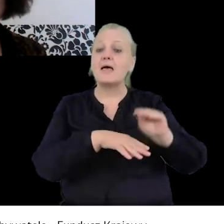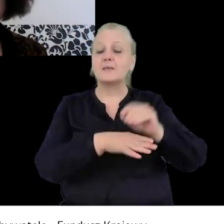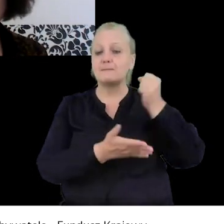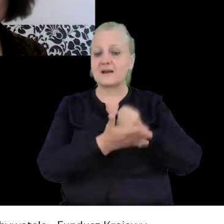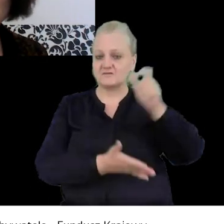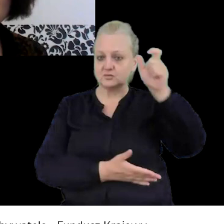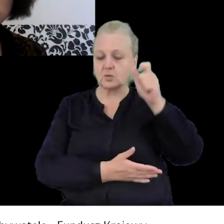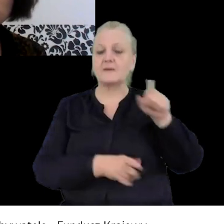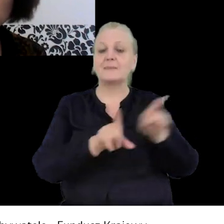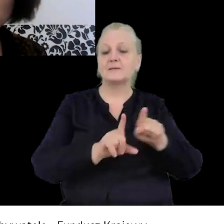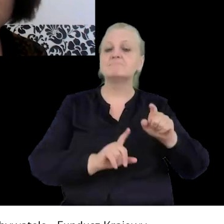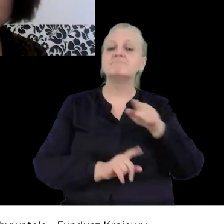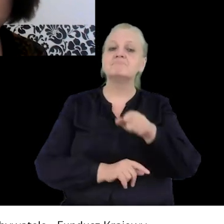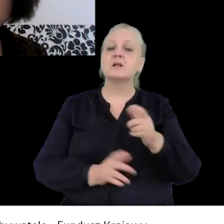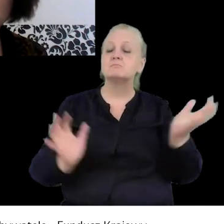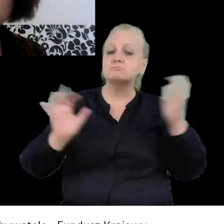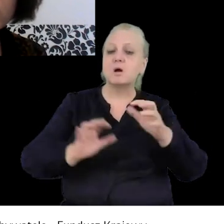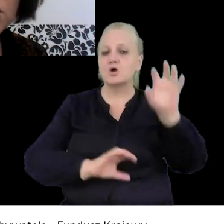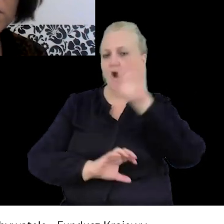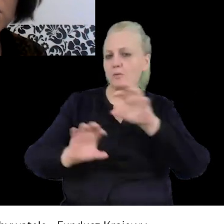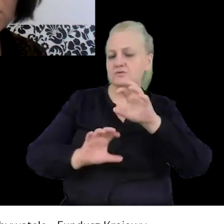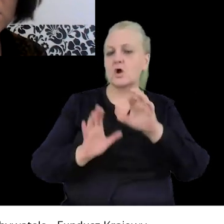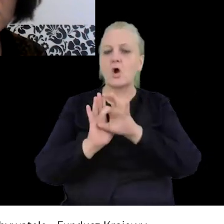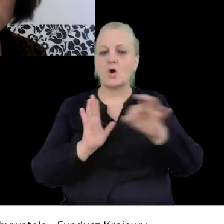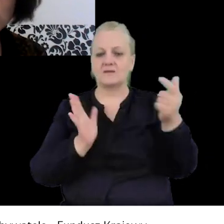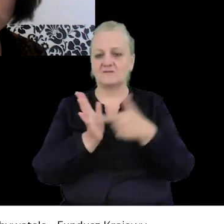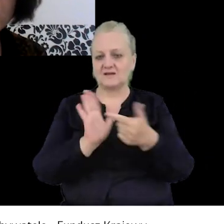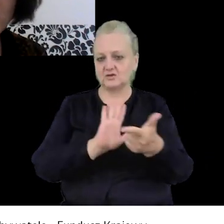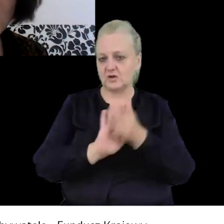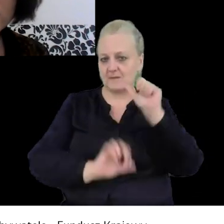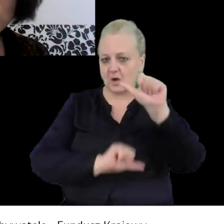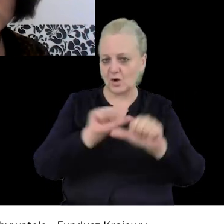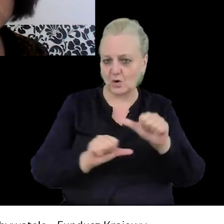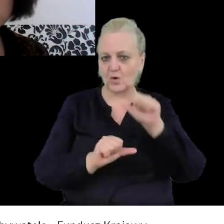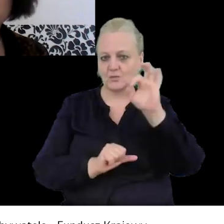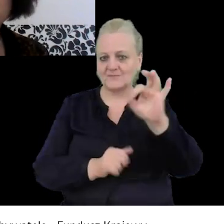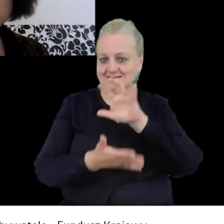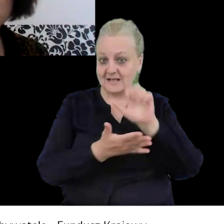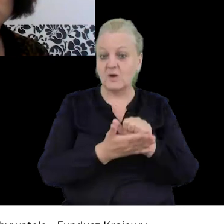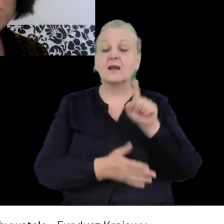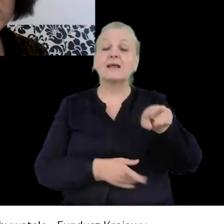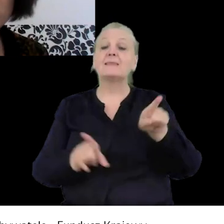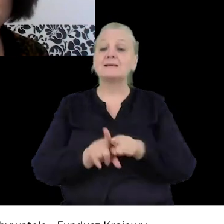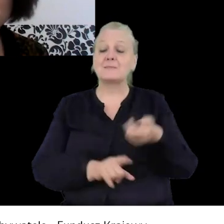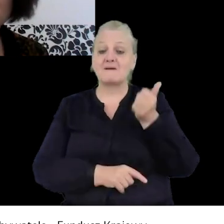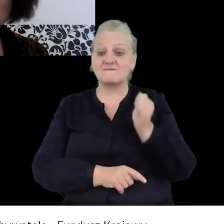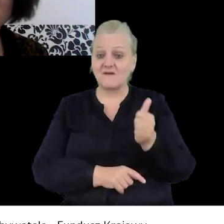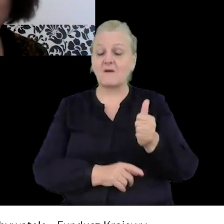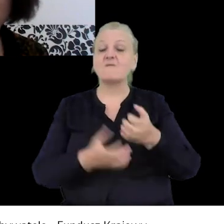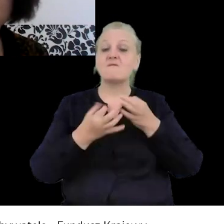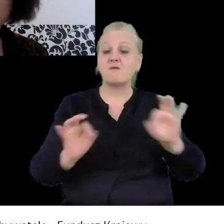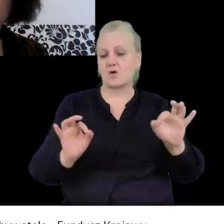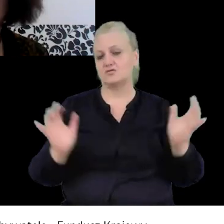człowieka i obserwatorką zgromadzeń publicznych od 2017 roku i obecnie jest specjalistką do spraw wolności